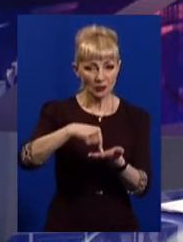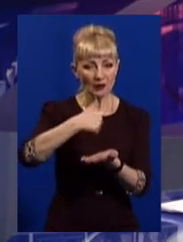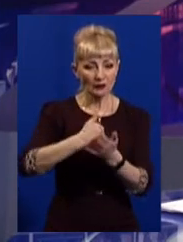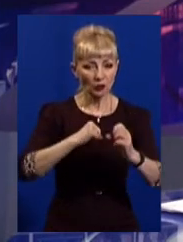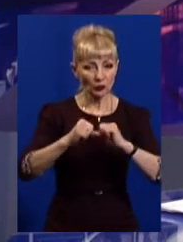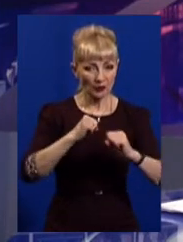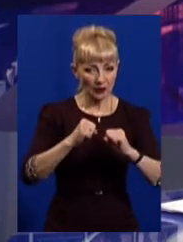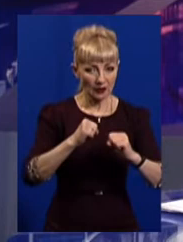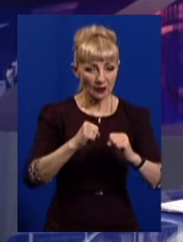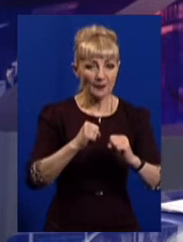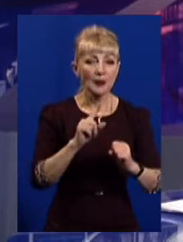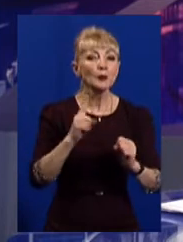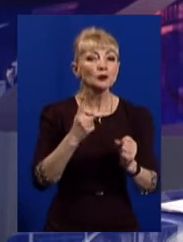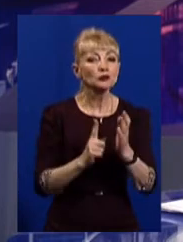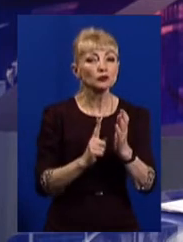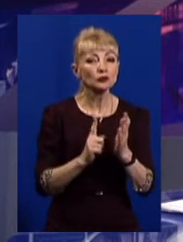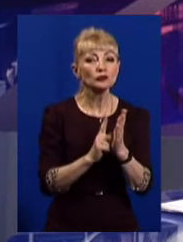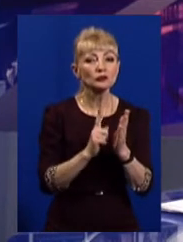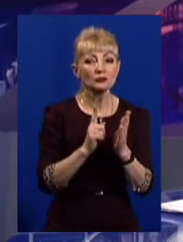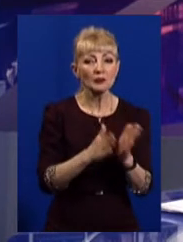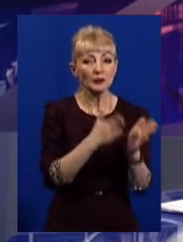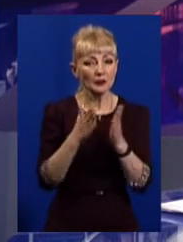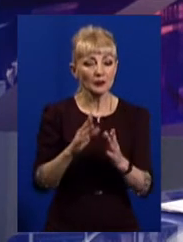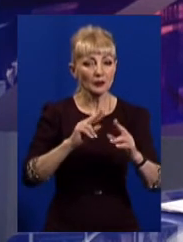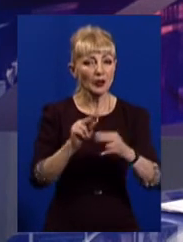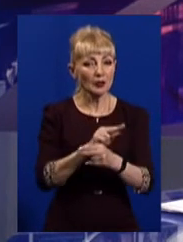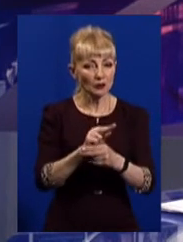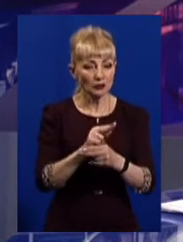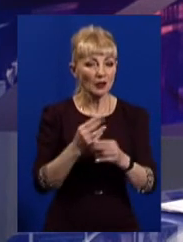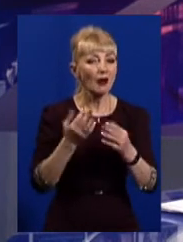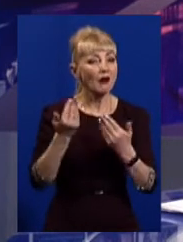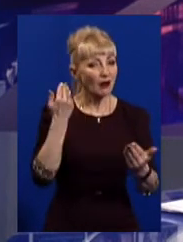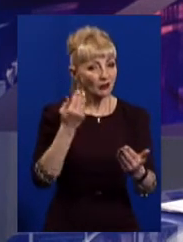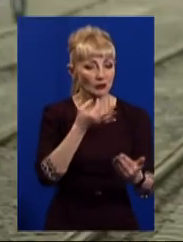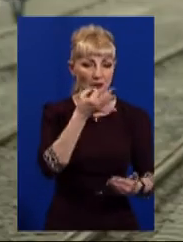почався ремонт і чому його переносили раніше, Юлія Губська нагадає.